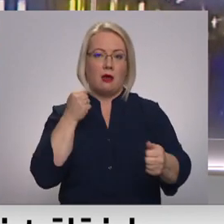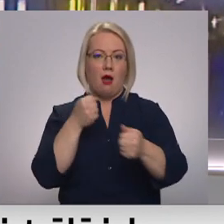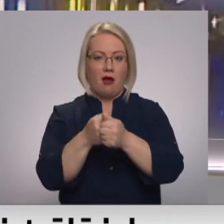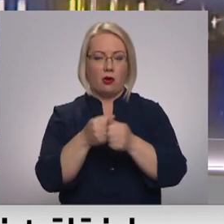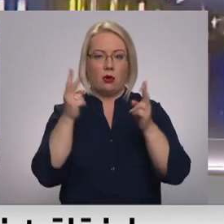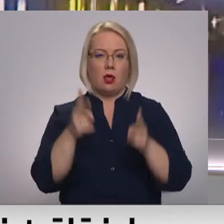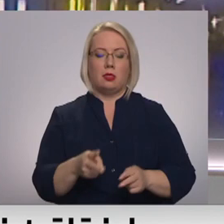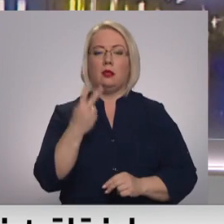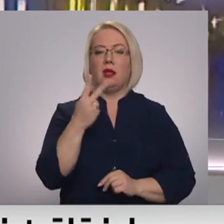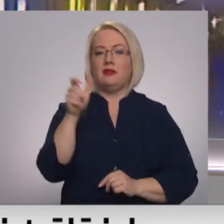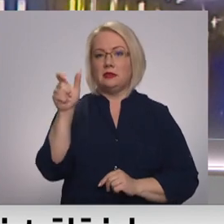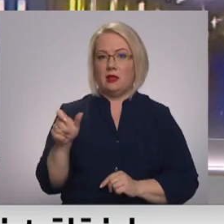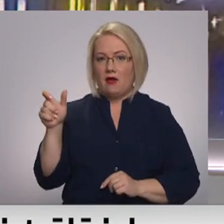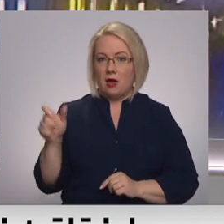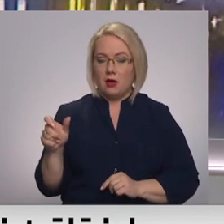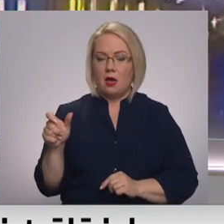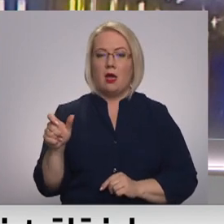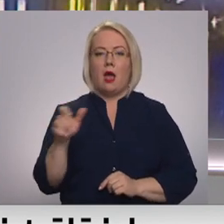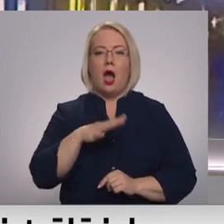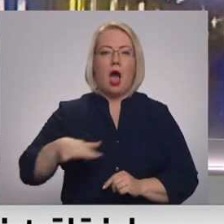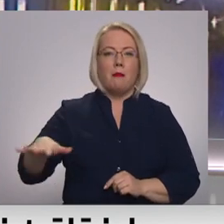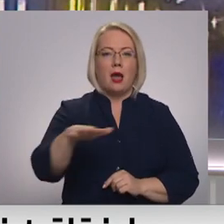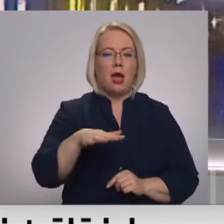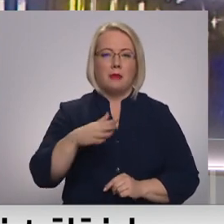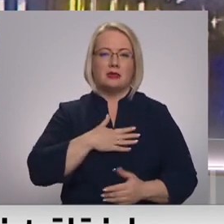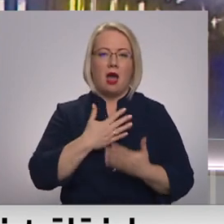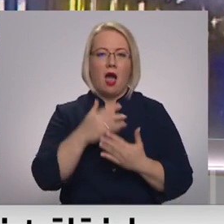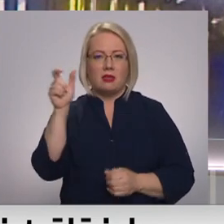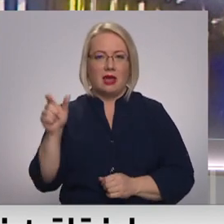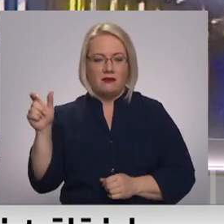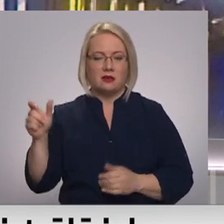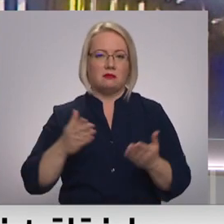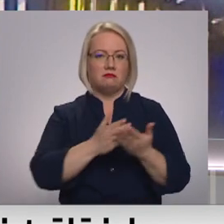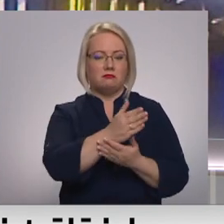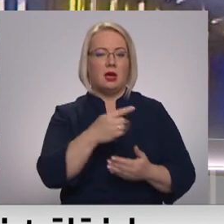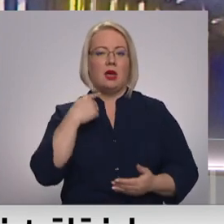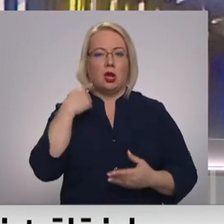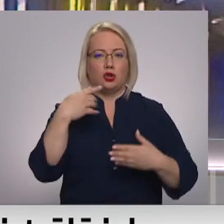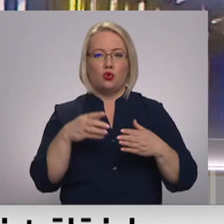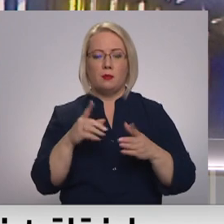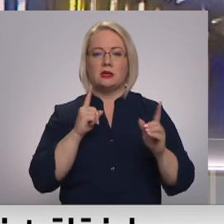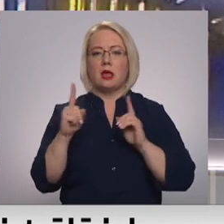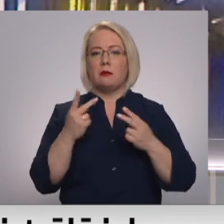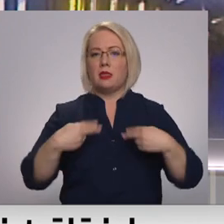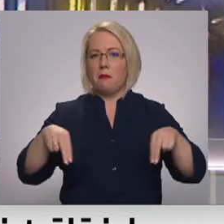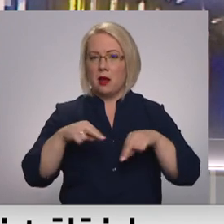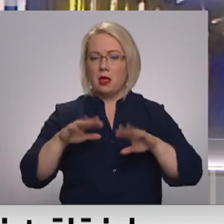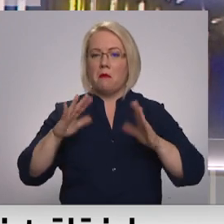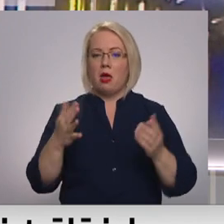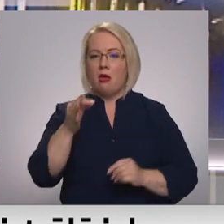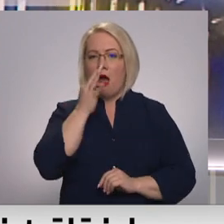kurā cietuši divi cilvēki. Ap kaimes aktīvi stversu šies Rīgas domas satiksmes departamentā, taču